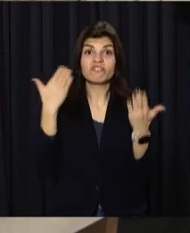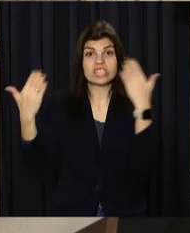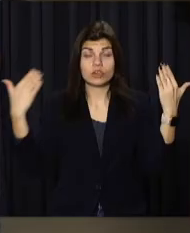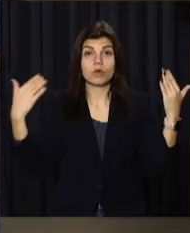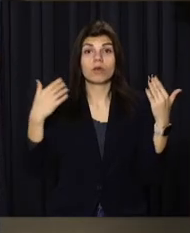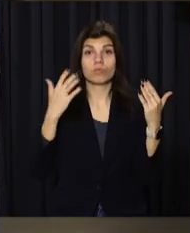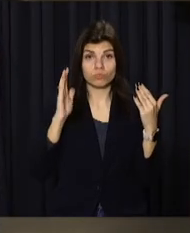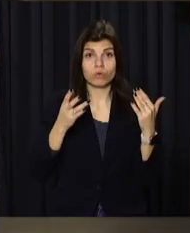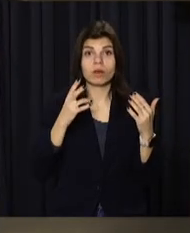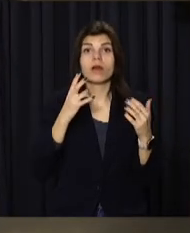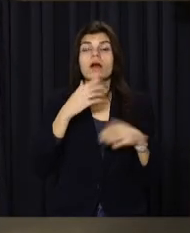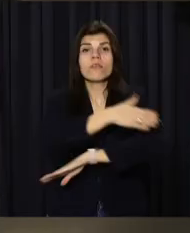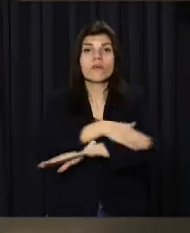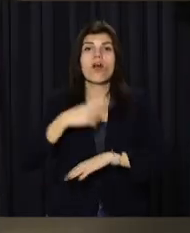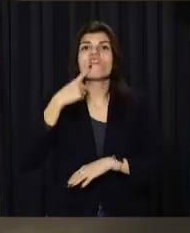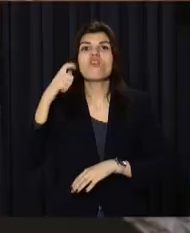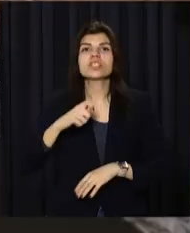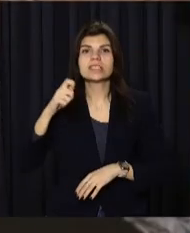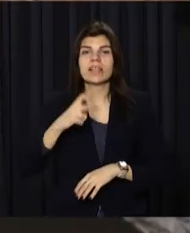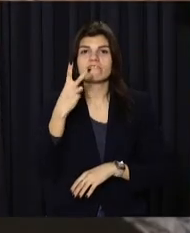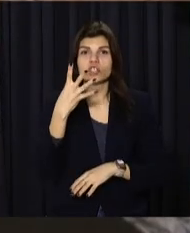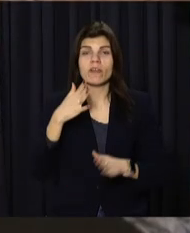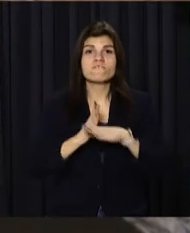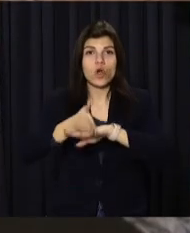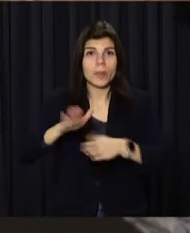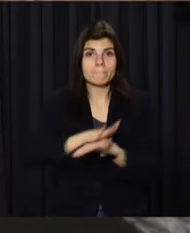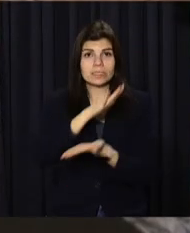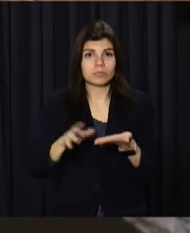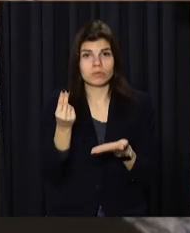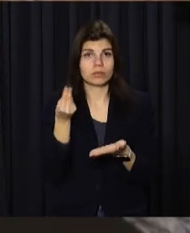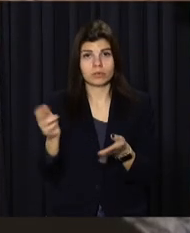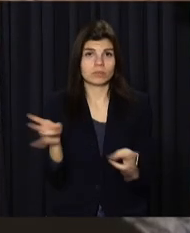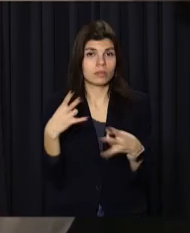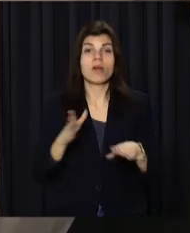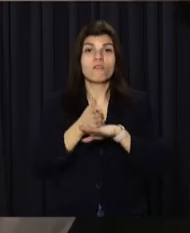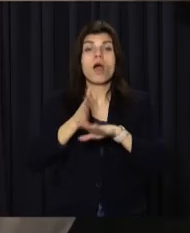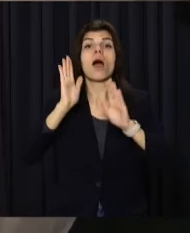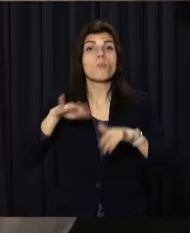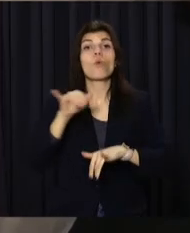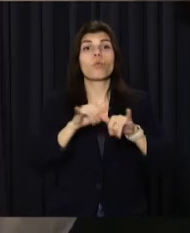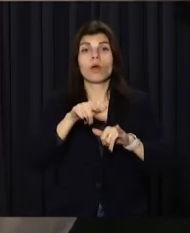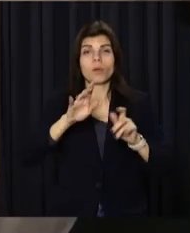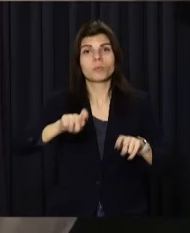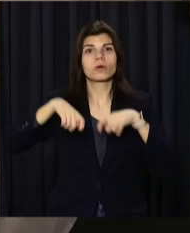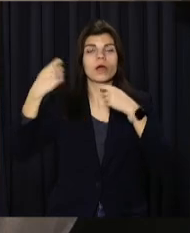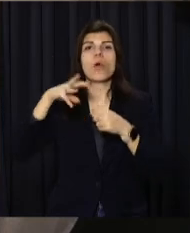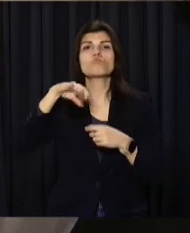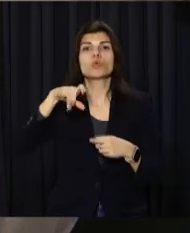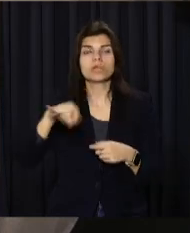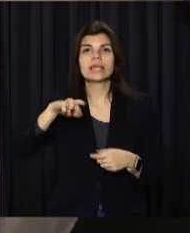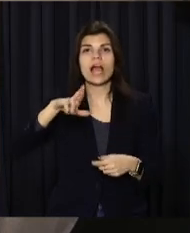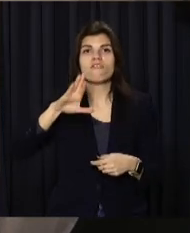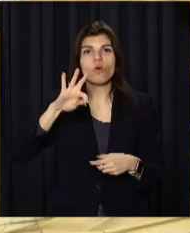експонується на Воскресенській, 24. Вхід – безкоштовний. Потім експонати передадуть до колекції музею Яворницького.